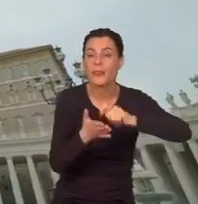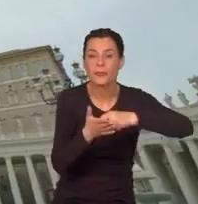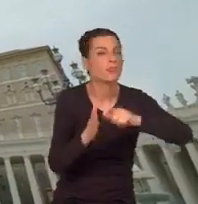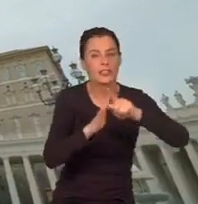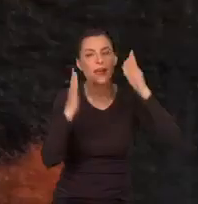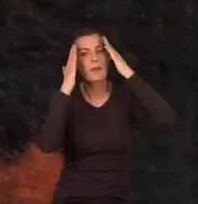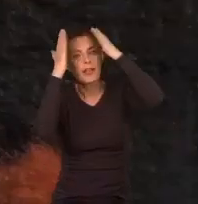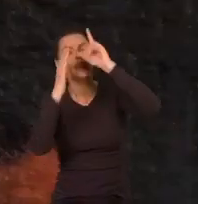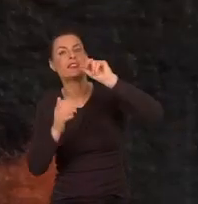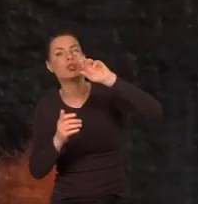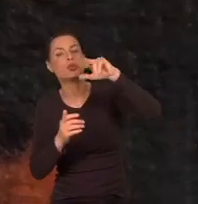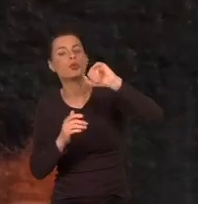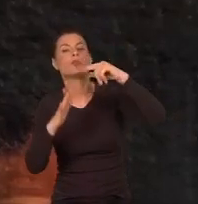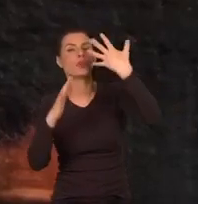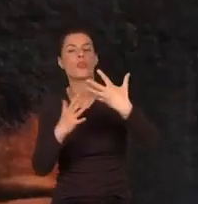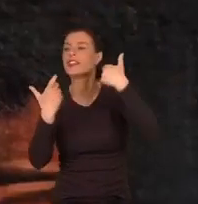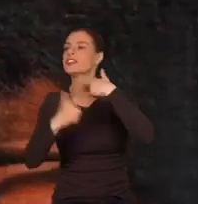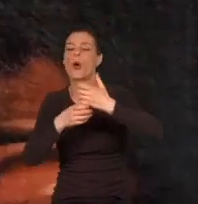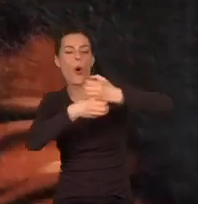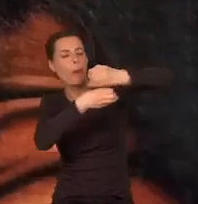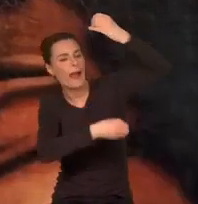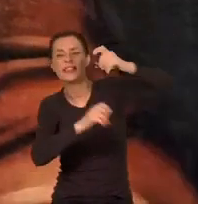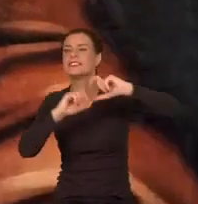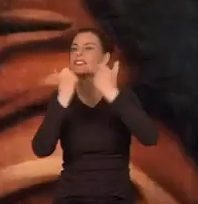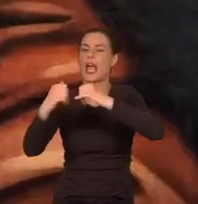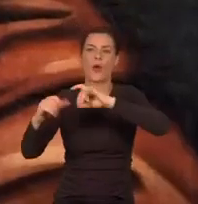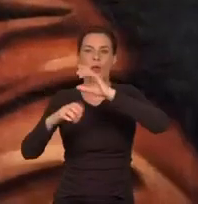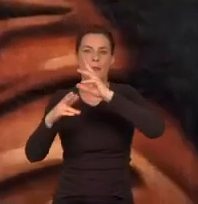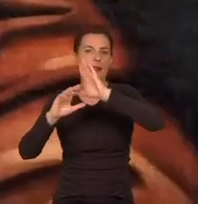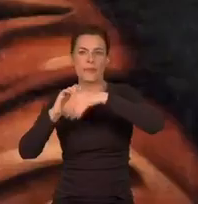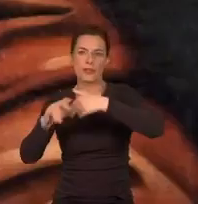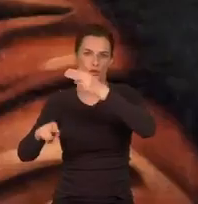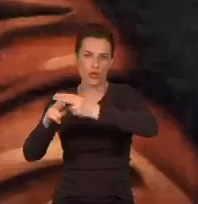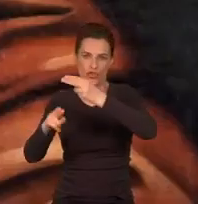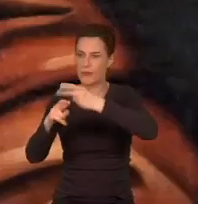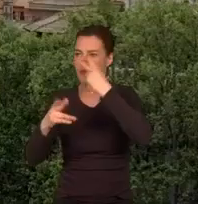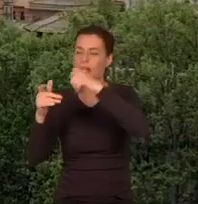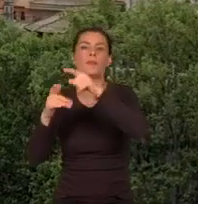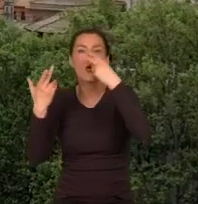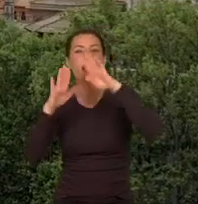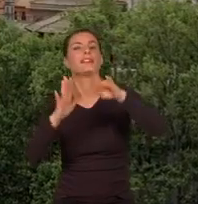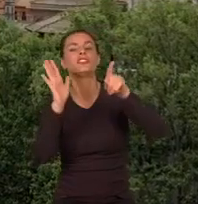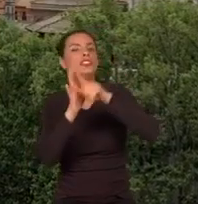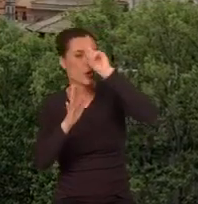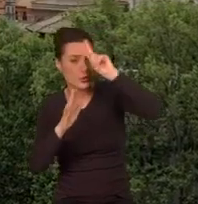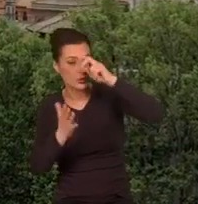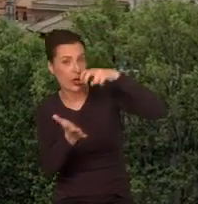chciał wznosić obeliski w całym Rzymie. Symbolizowały władzę, lecz także wskazywały drogę pielgrzymom.